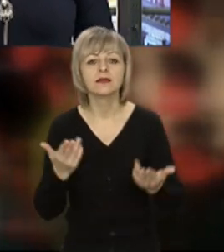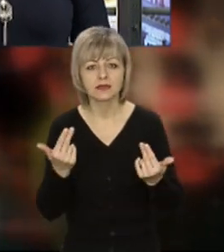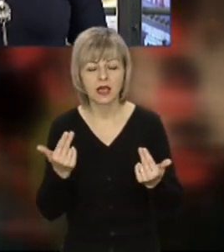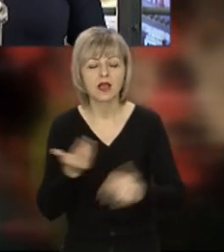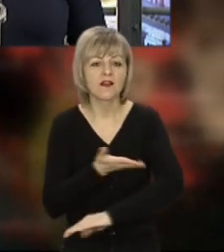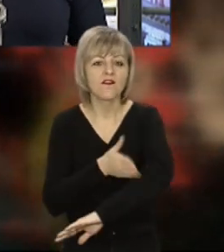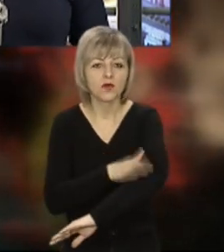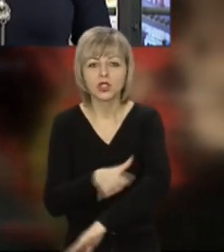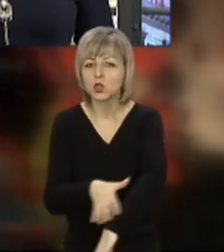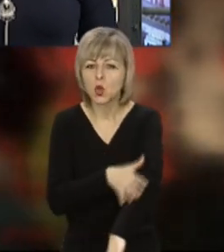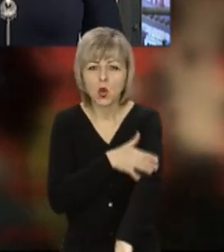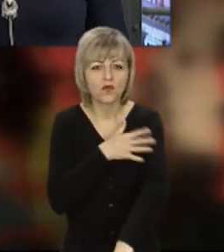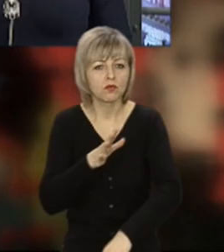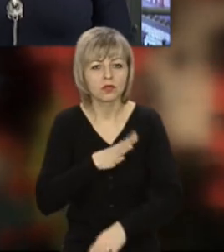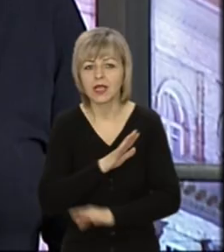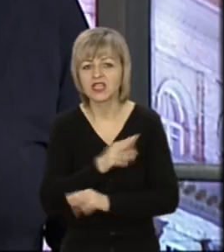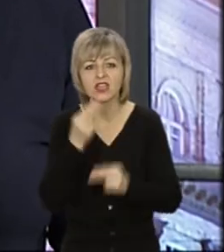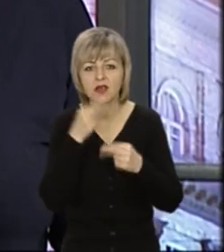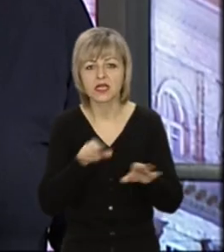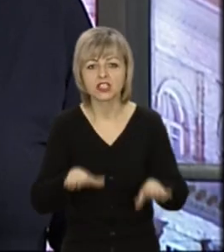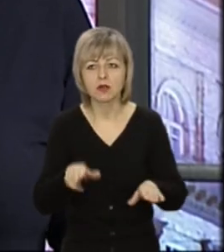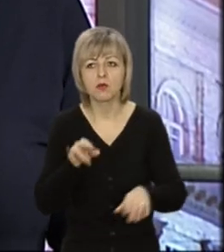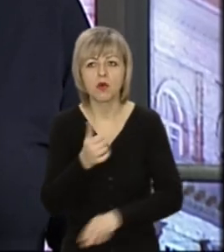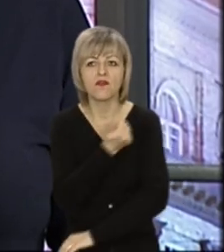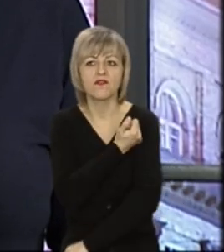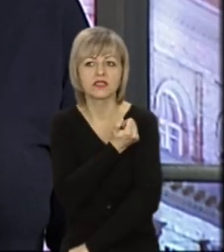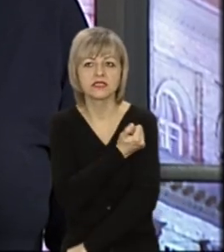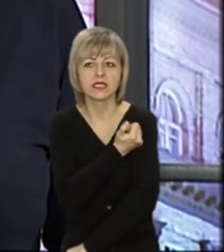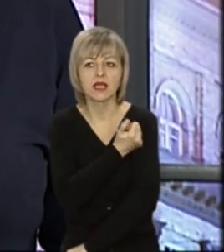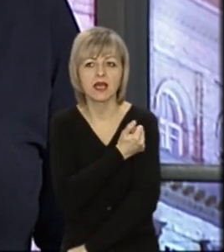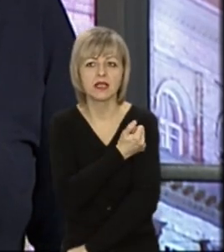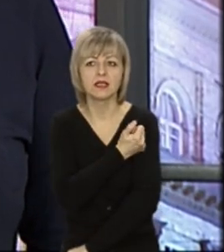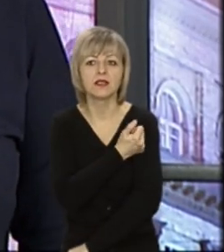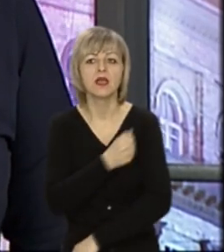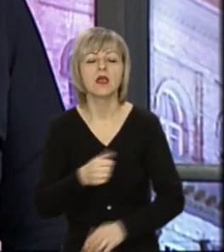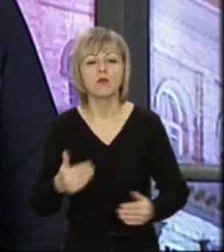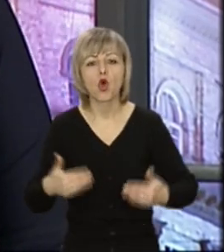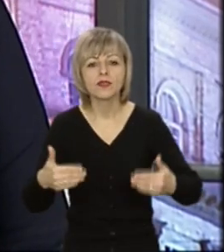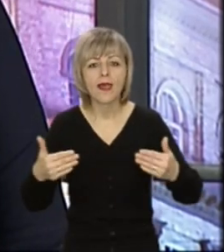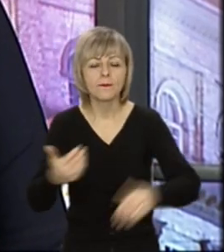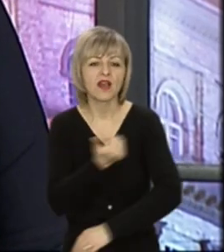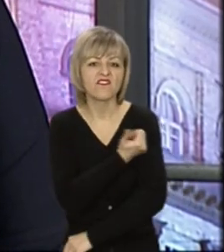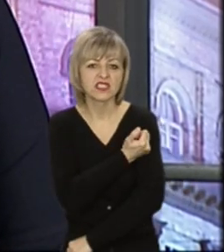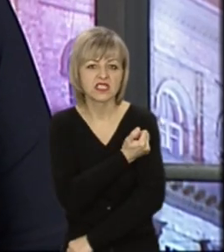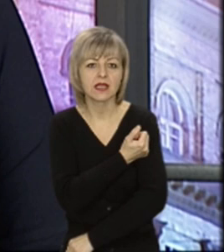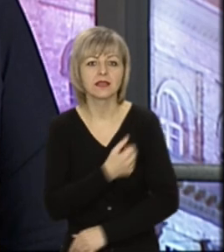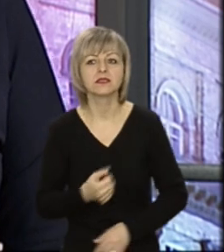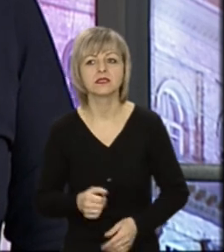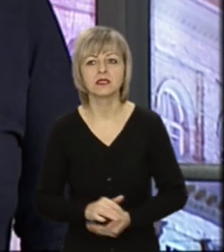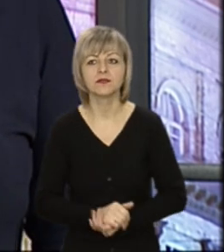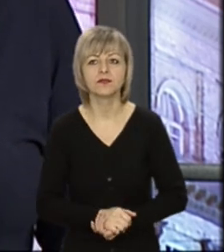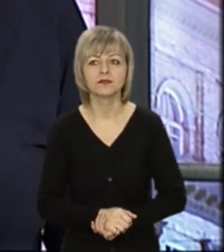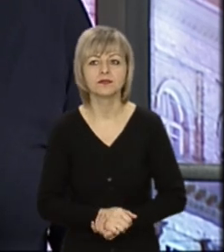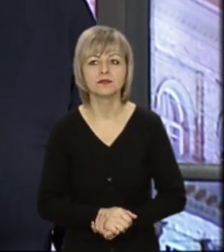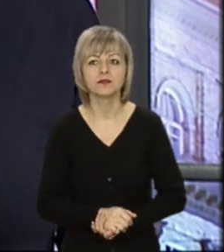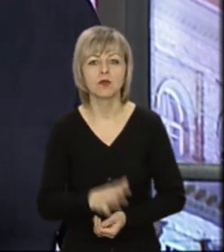час. Волинь була в найкращих позиціях по вакцинальній кампанії, по темпах вакцинації. Для цього я бачила